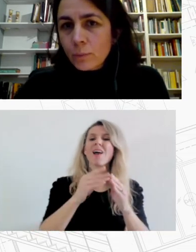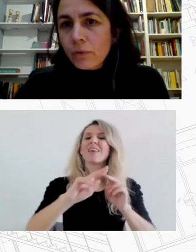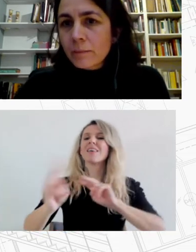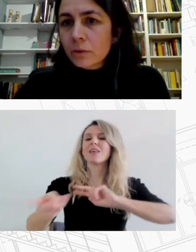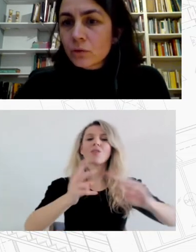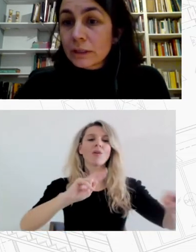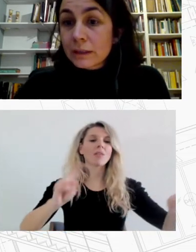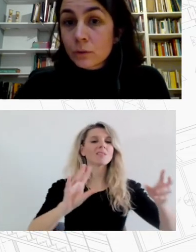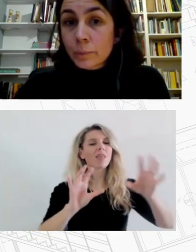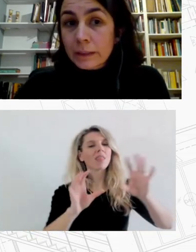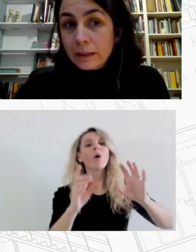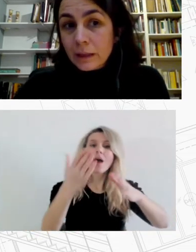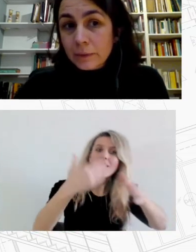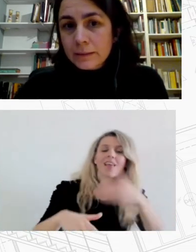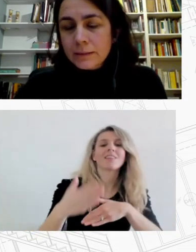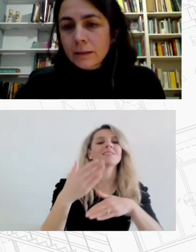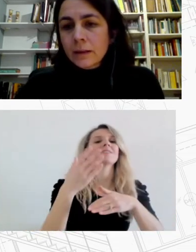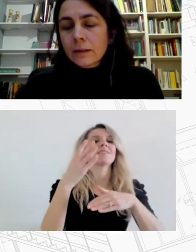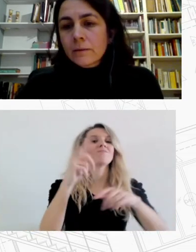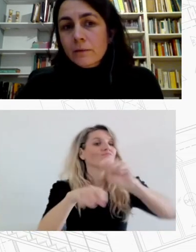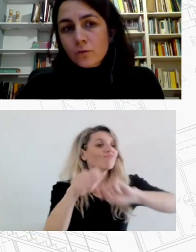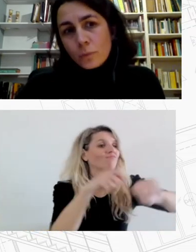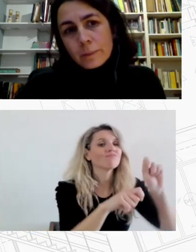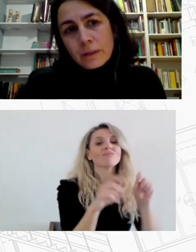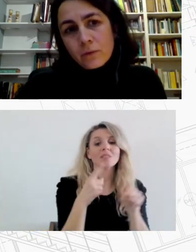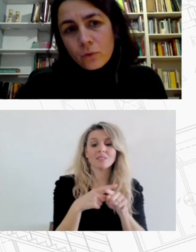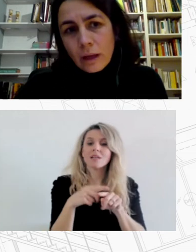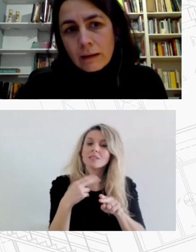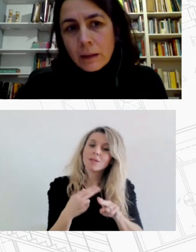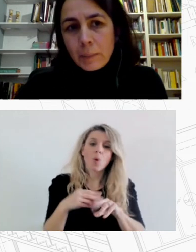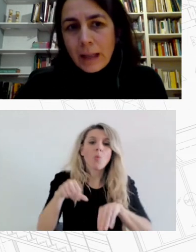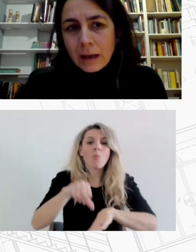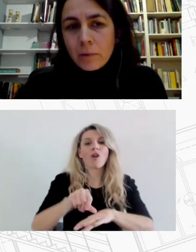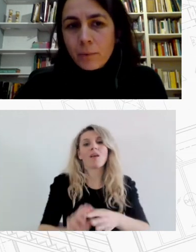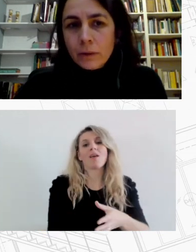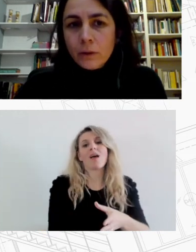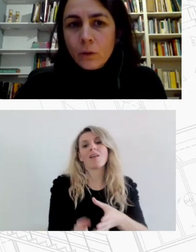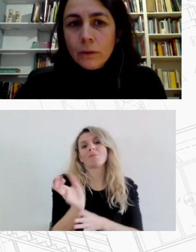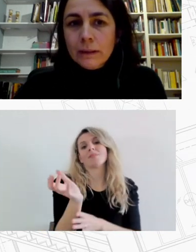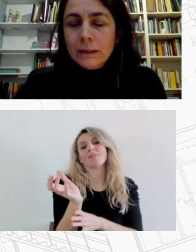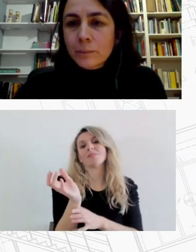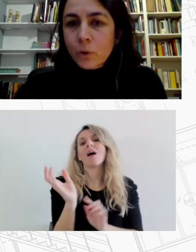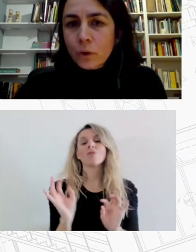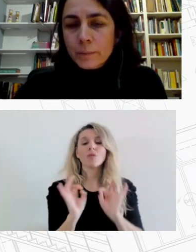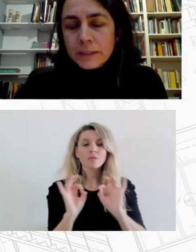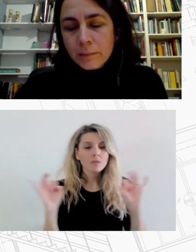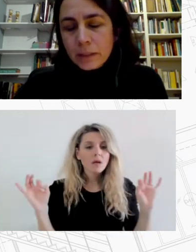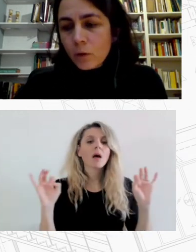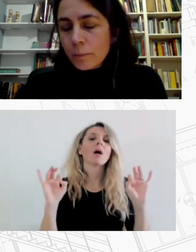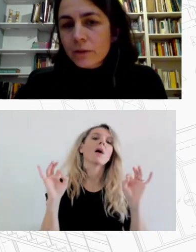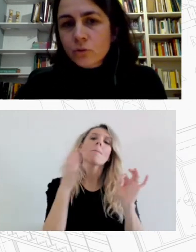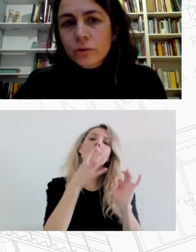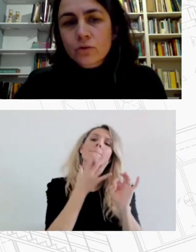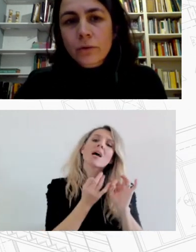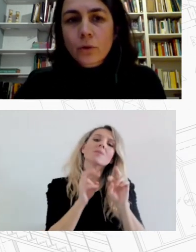αποθέματος και για την τοπική ανάπτυξη και βέβαια αυτό πρέπει να αφορά ένα πλέγμα πολιτικών και για την πρόληψη να μην